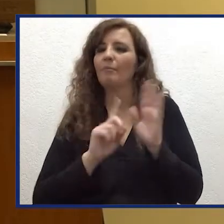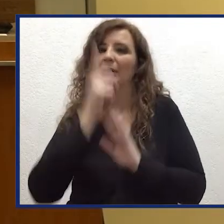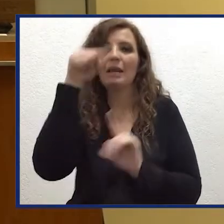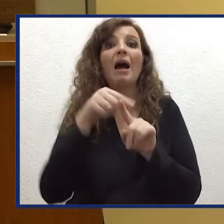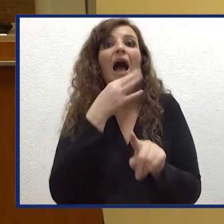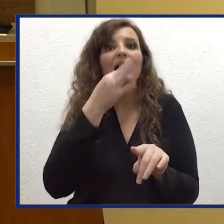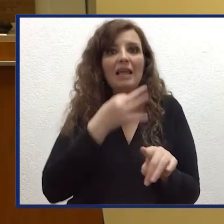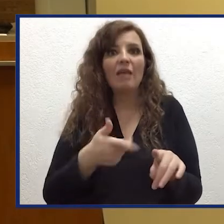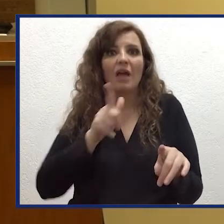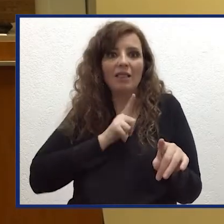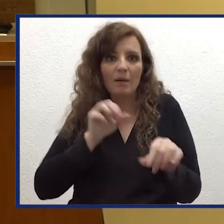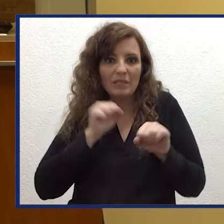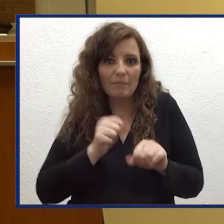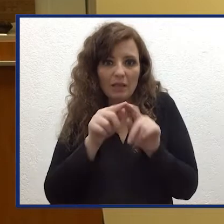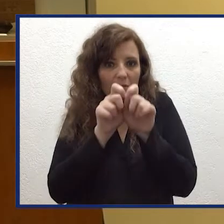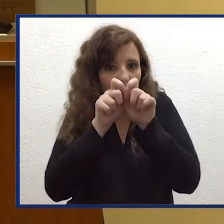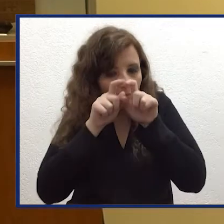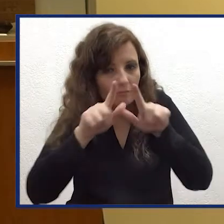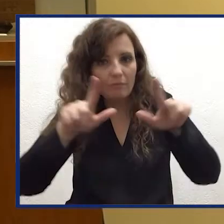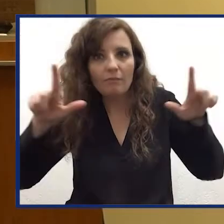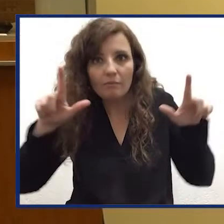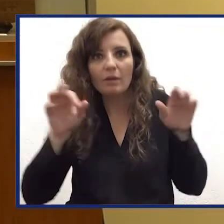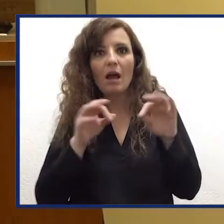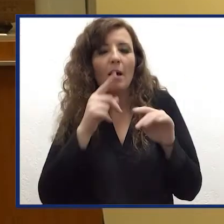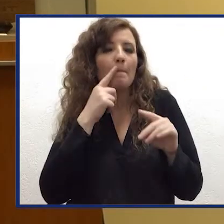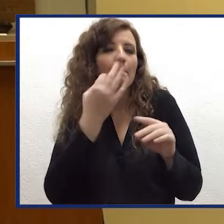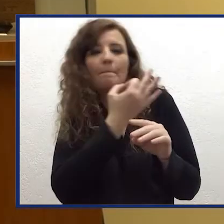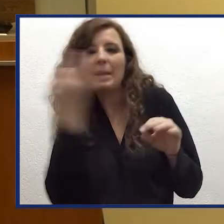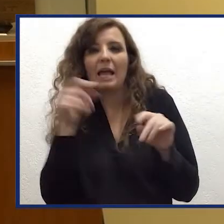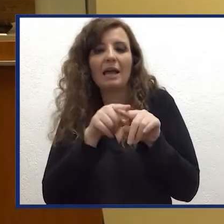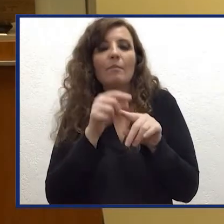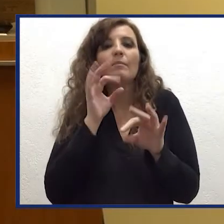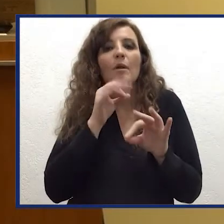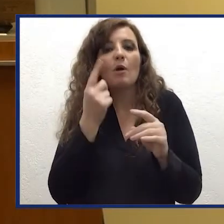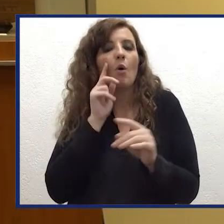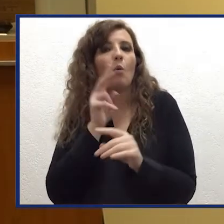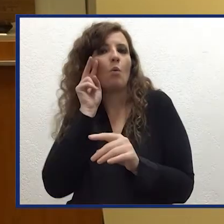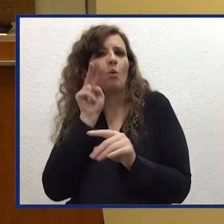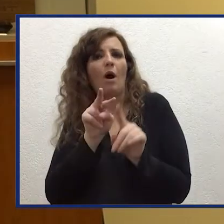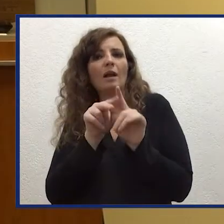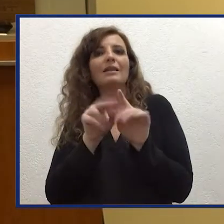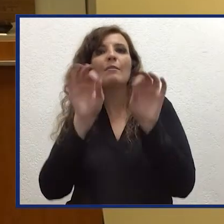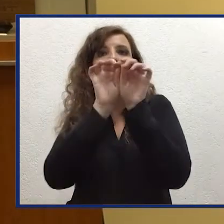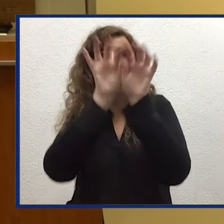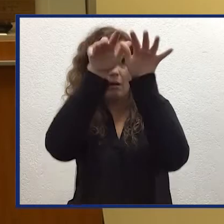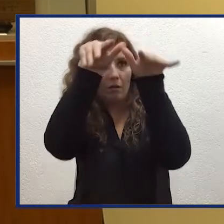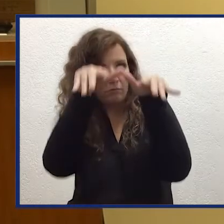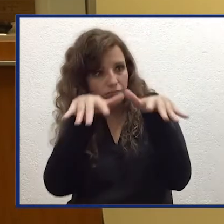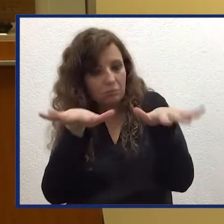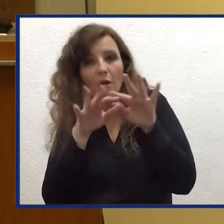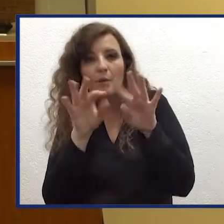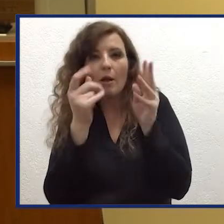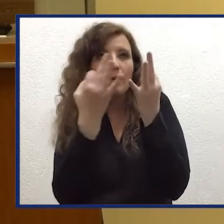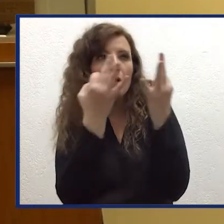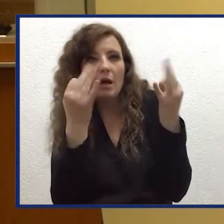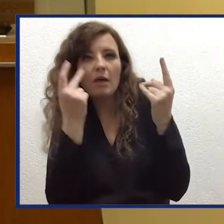ovviamente consente di poter analizzare in maniera molto più dettagliata i fenomeni vulcanici come in questo caso. Si osserva come la colata